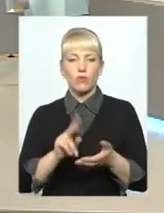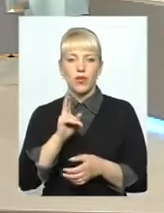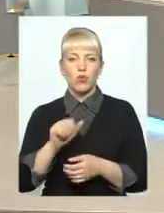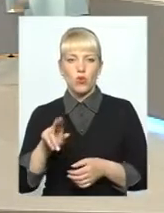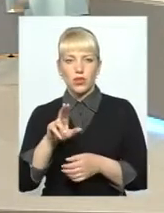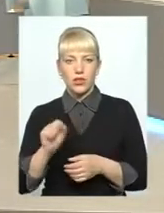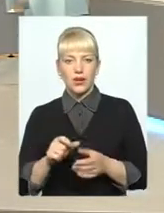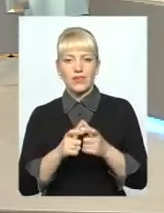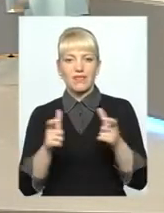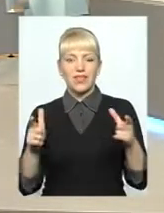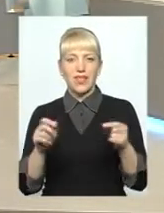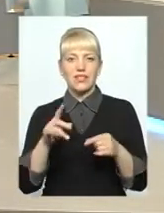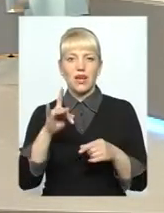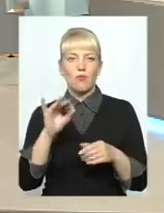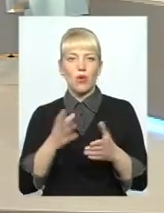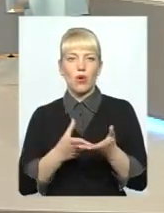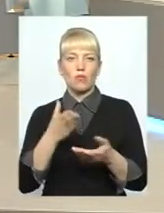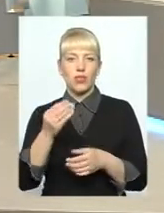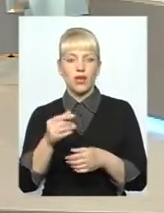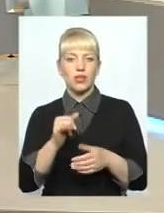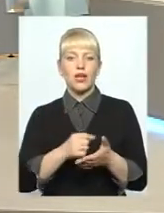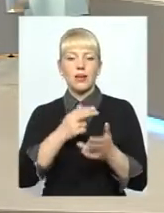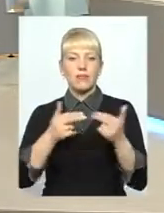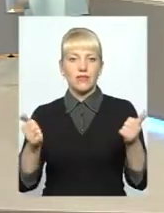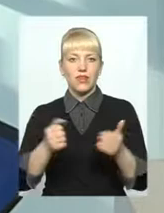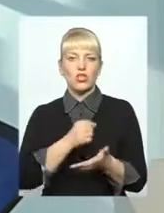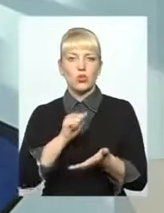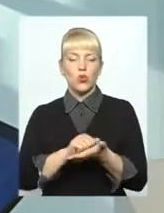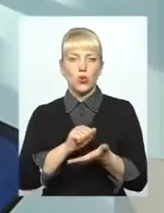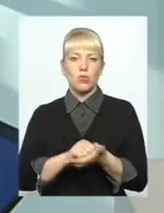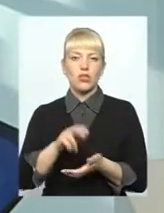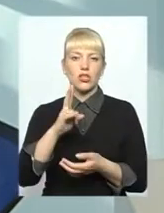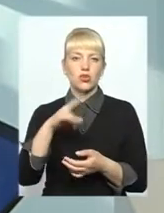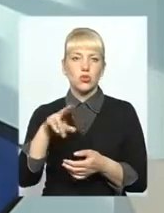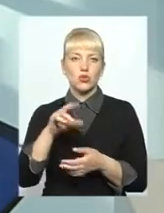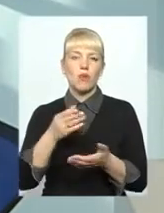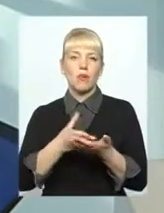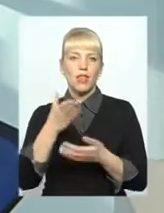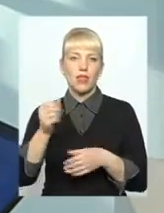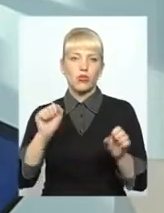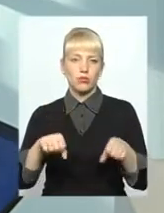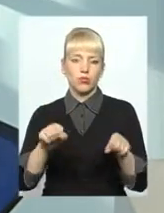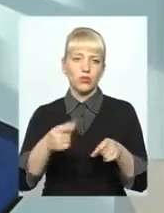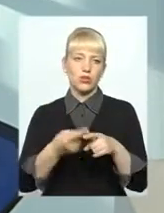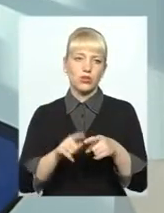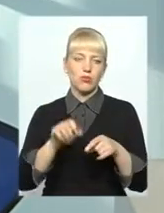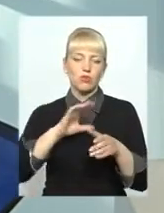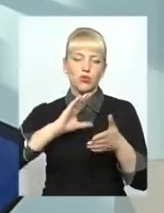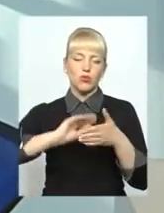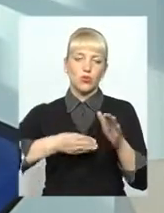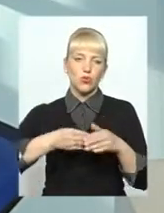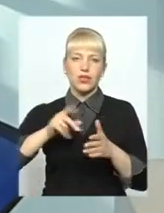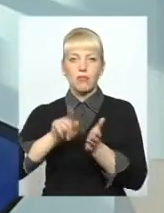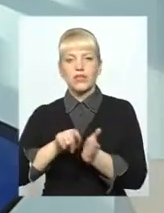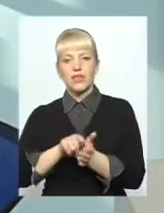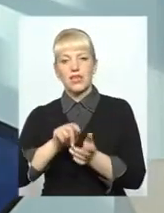квитанція об оплаті і підтверджуючи документи щодо неплатоспроможності. Тобто це може бути довідки з пенсійного фонду